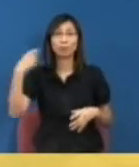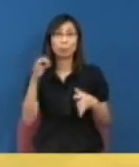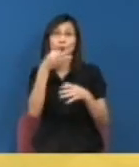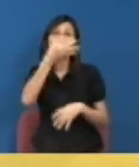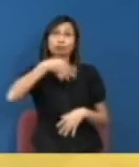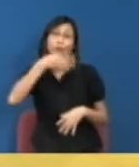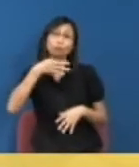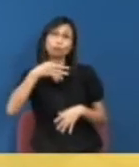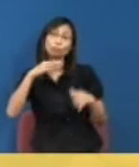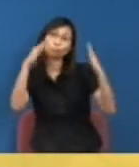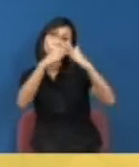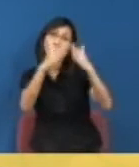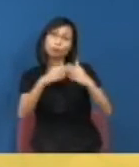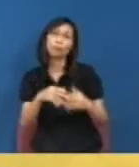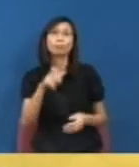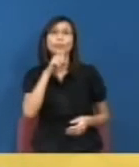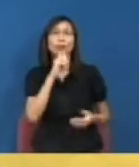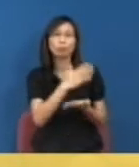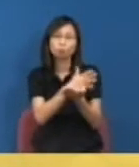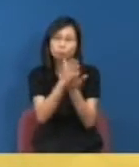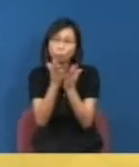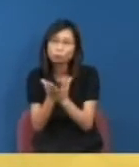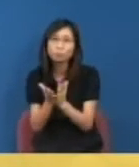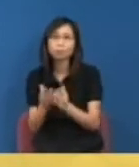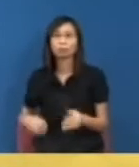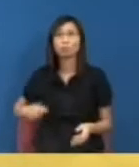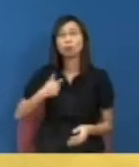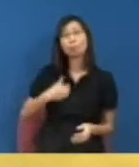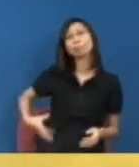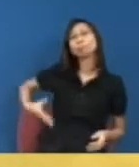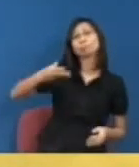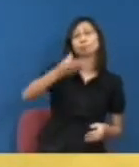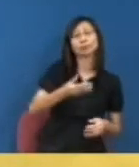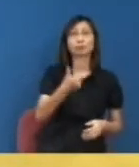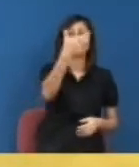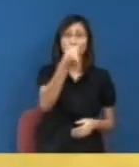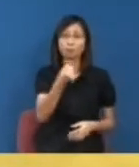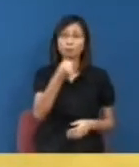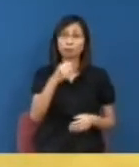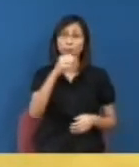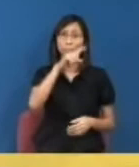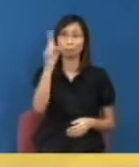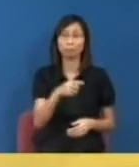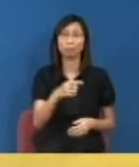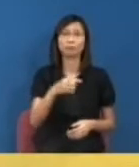他涉及公共政策那些可能做一些勞批者的事我給80萬元100萬元給你做一個項目